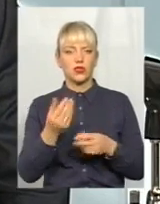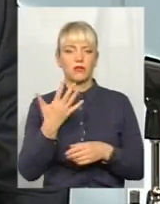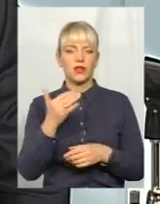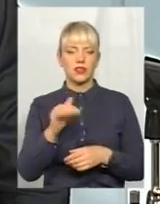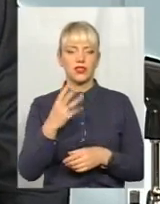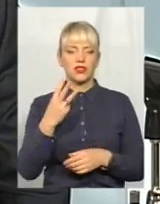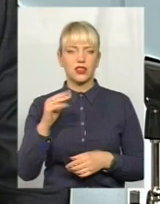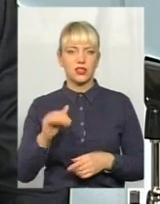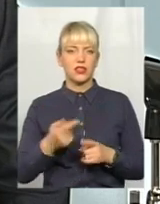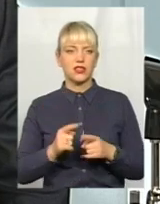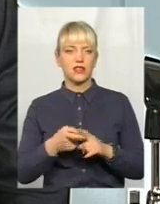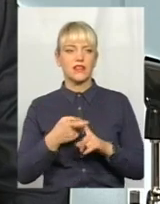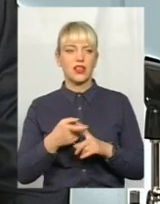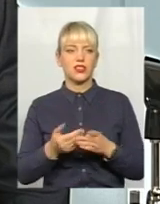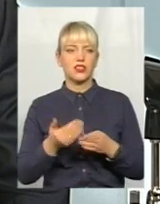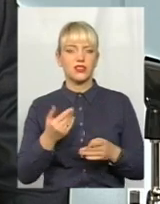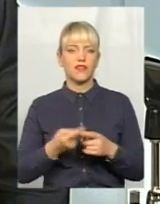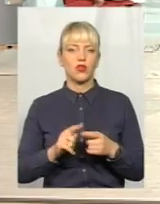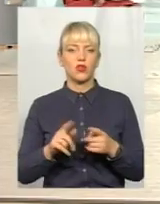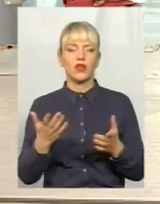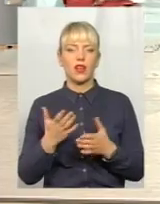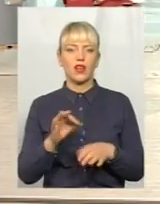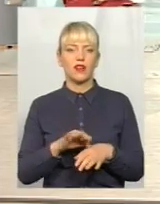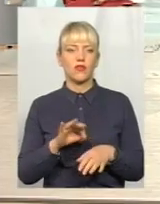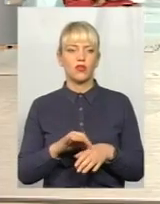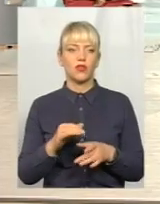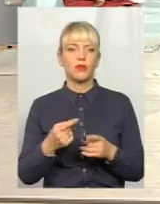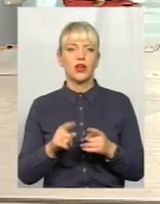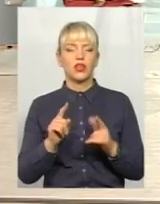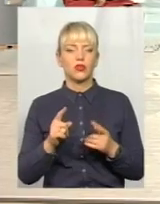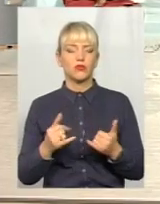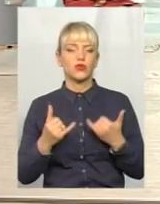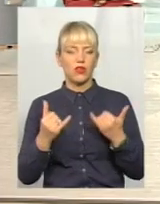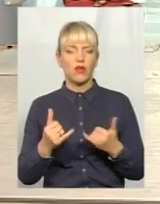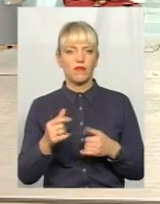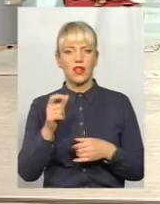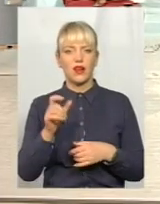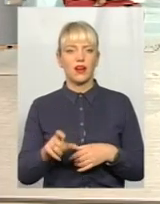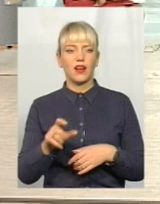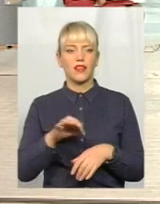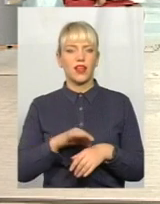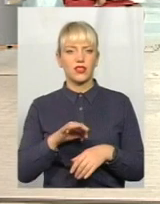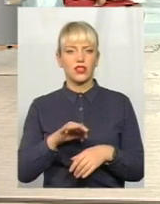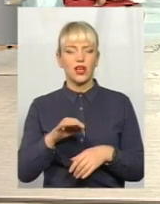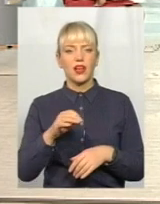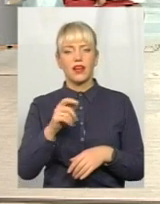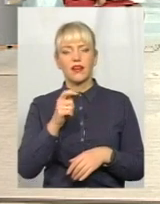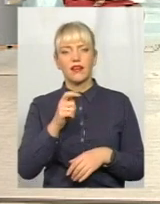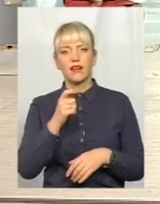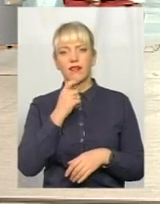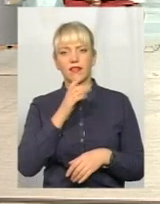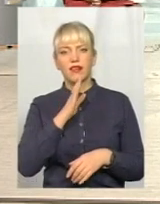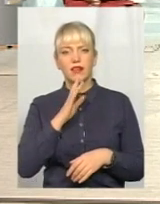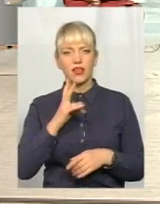тисяч, в залежності від того, яка хвороба. І тому, шановна глядачка, якщо ви знаєте такі випадки, не соромтесь,